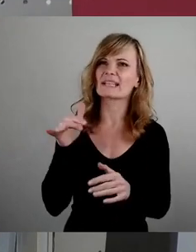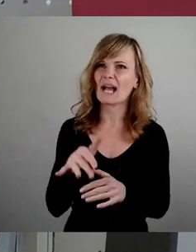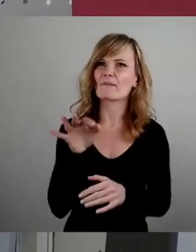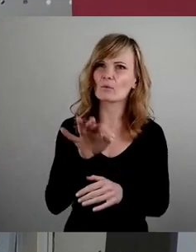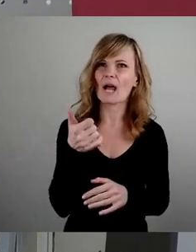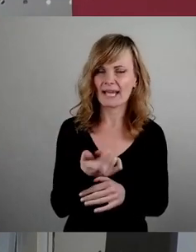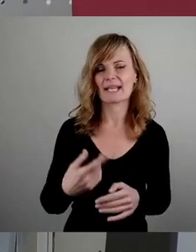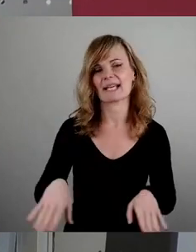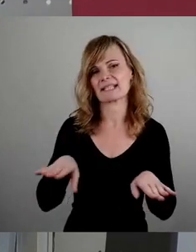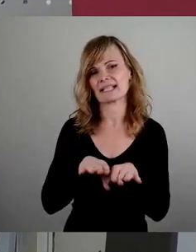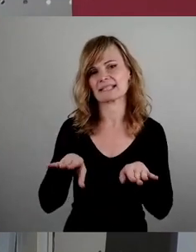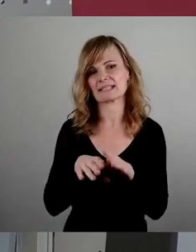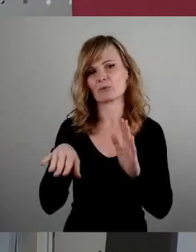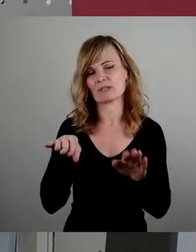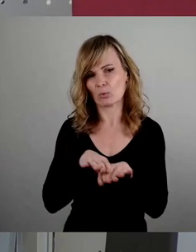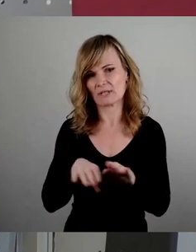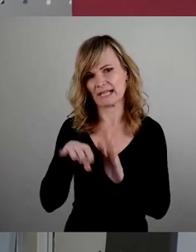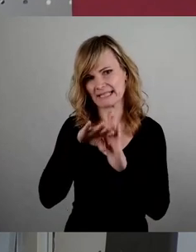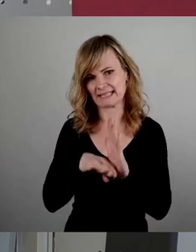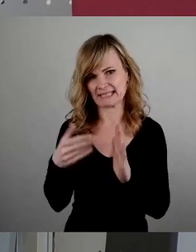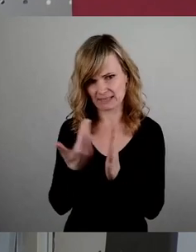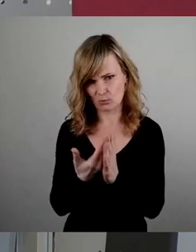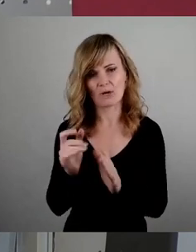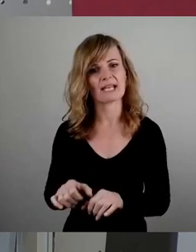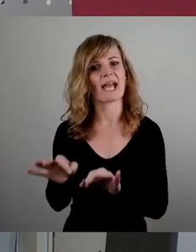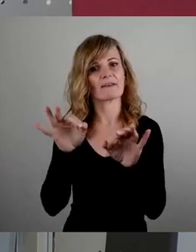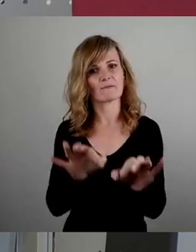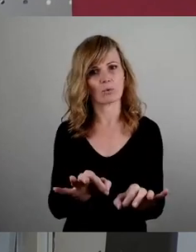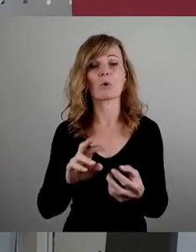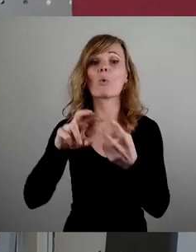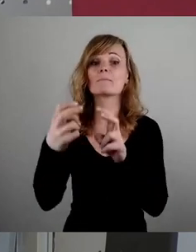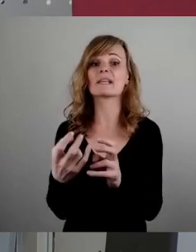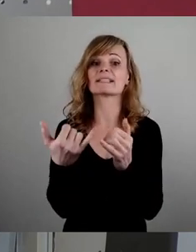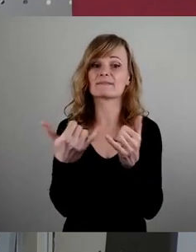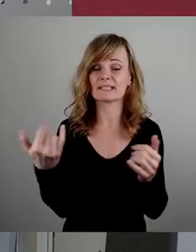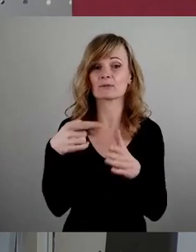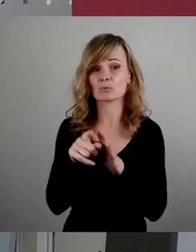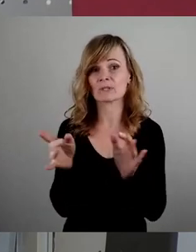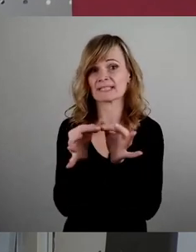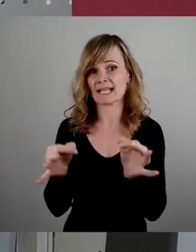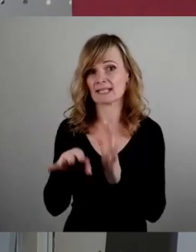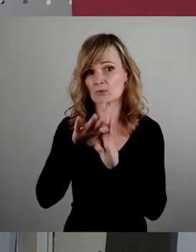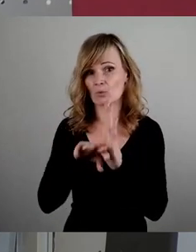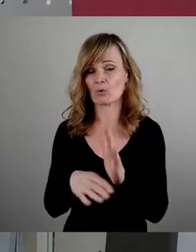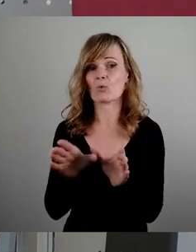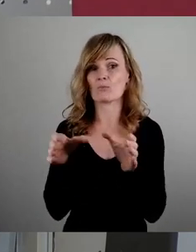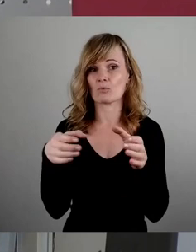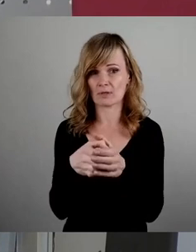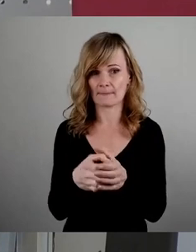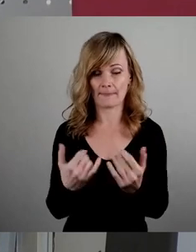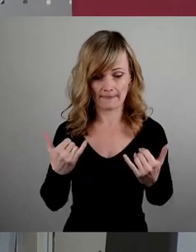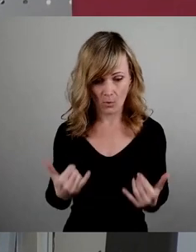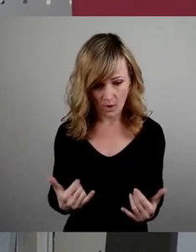Wohnraumzweckentfremdung einführen zu können. Umzusetzen ist das durch Satzungen der Kommunen und mit unserem heute hier vorliegenden Antrag